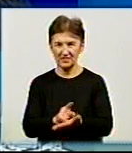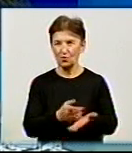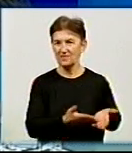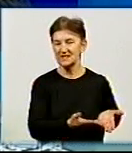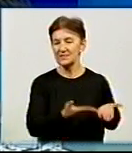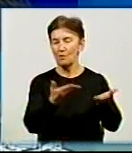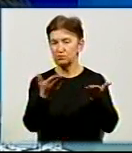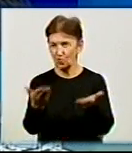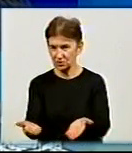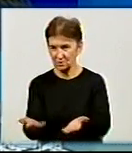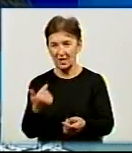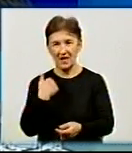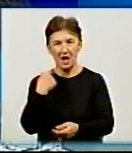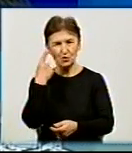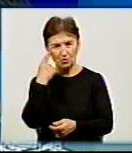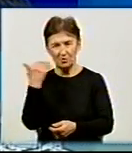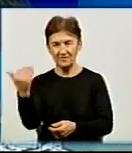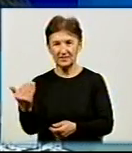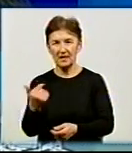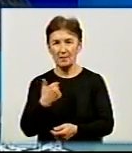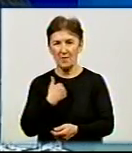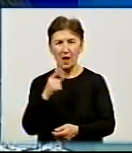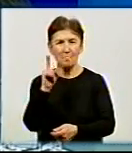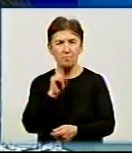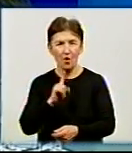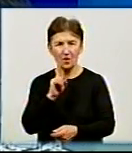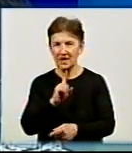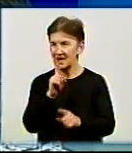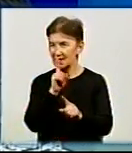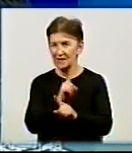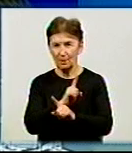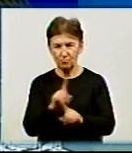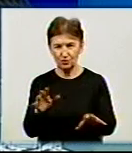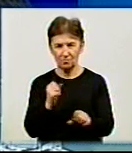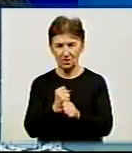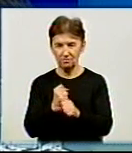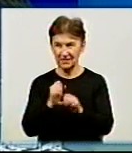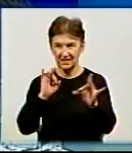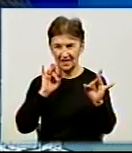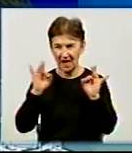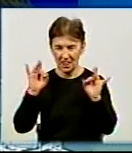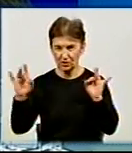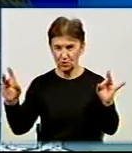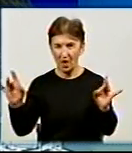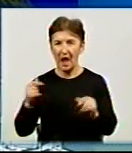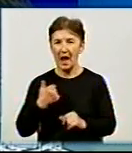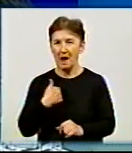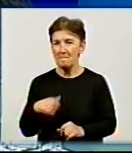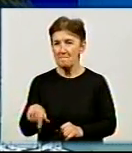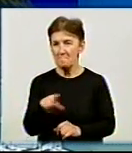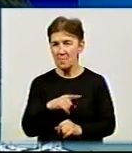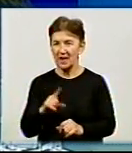думаю, що вони обов'язково прийдуть. Ми поки що не будемо робити гала-шоу, ми поки що